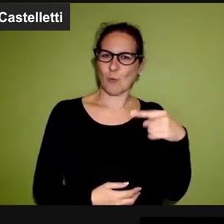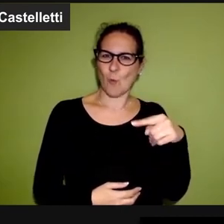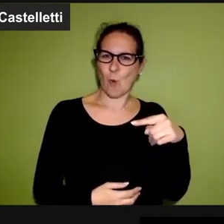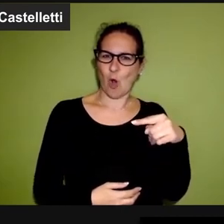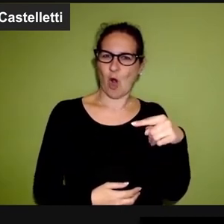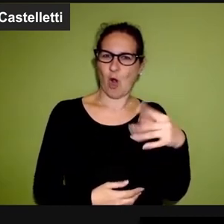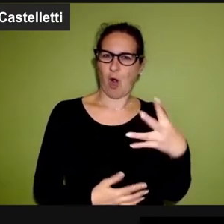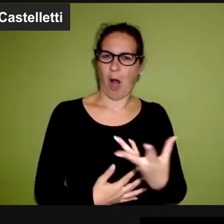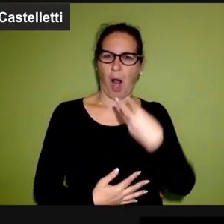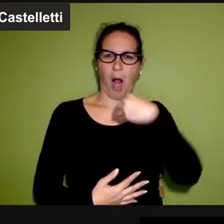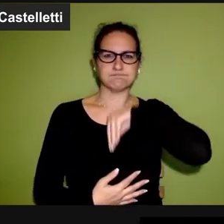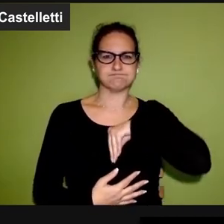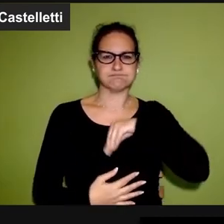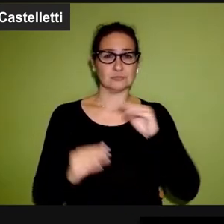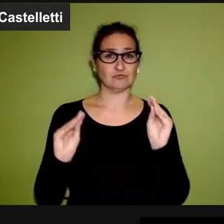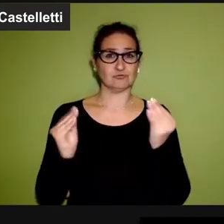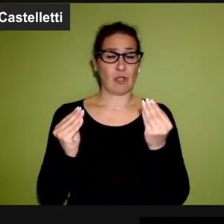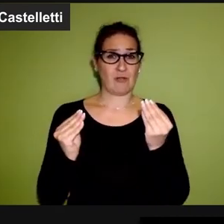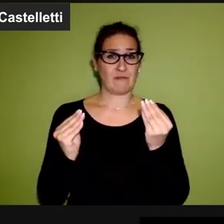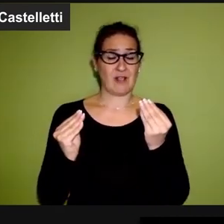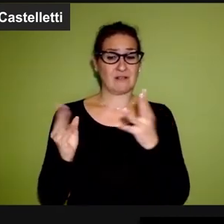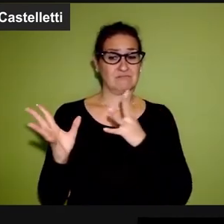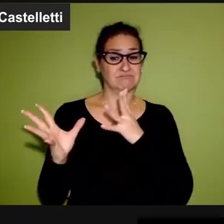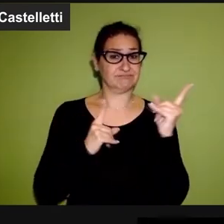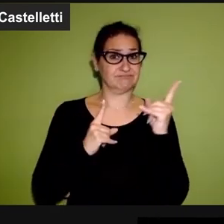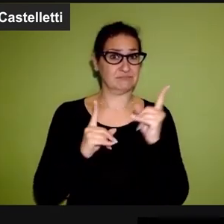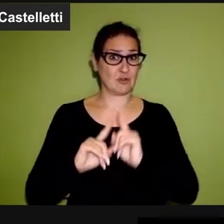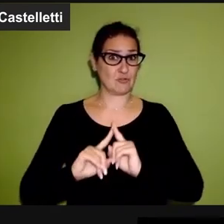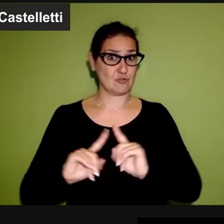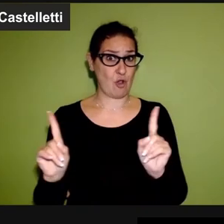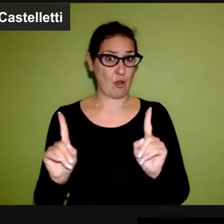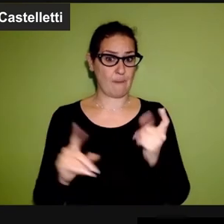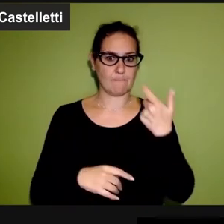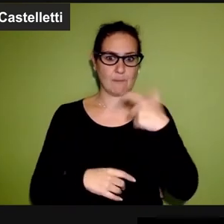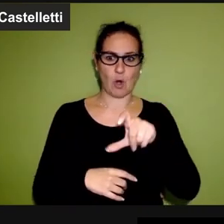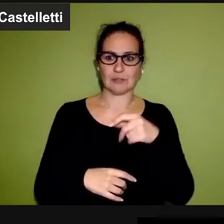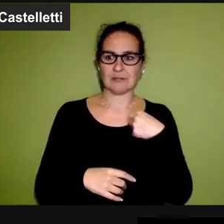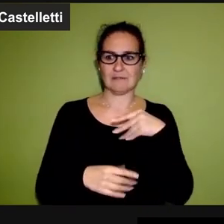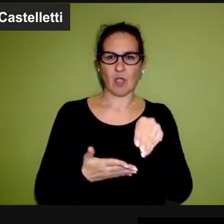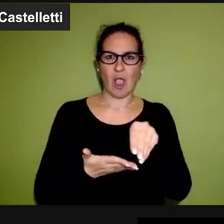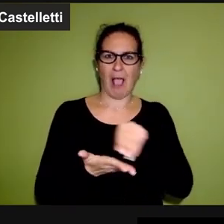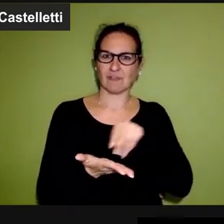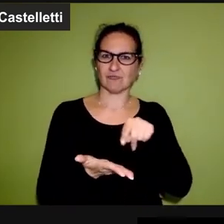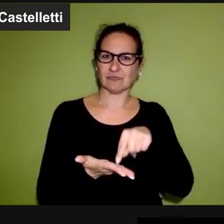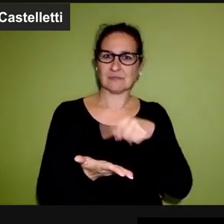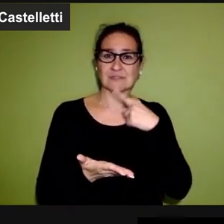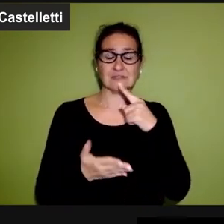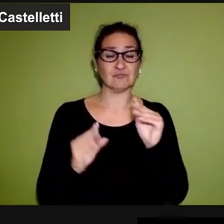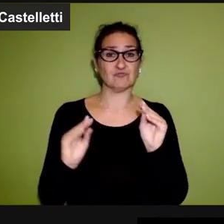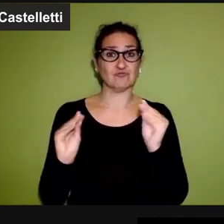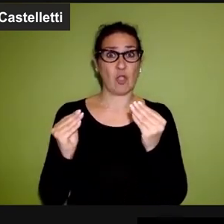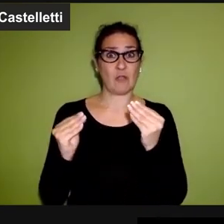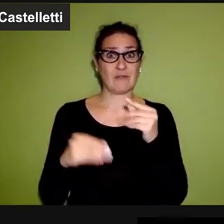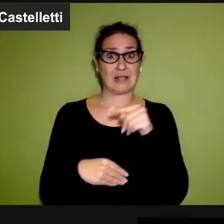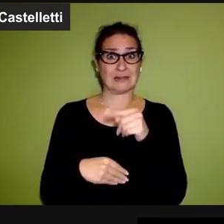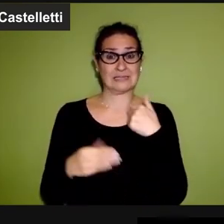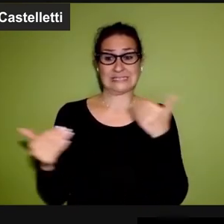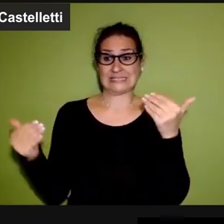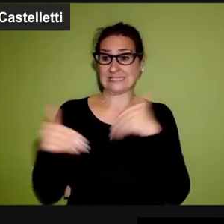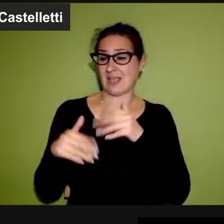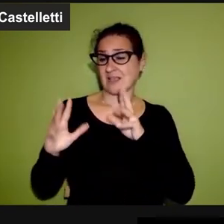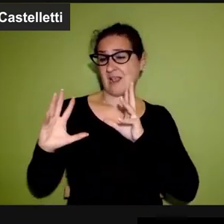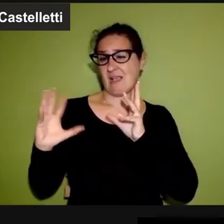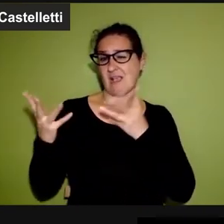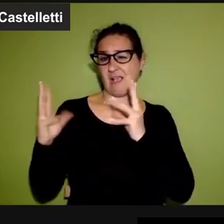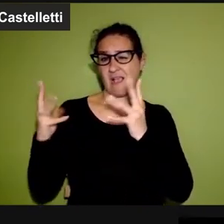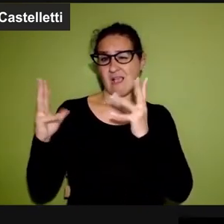abbia fatto breccia fra i giovani. Perché questa agenzia diceva che quegli stessi giovani che